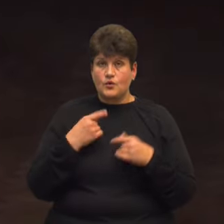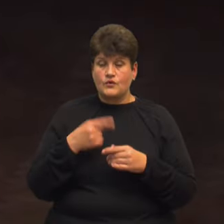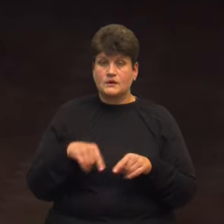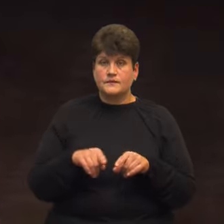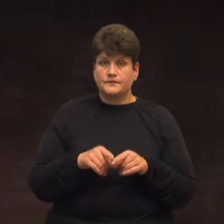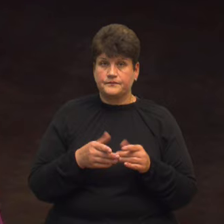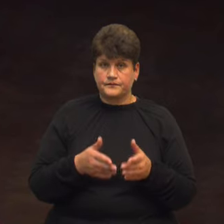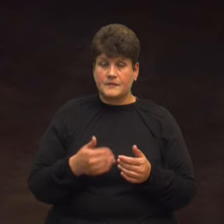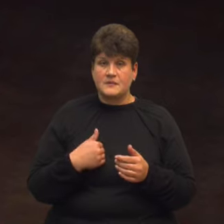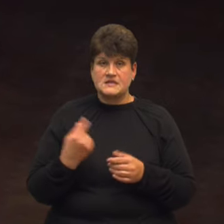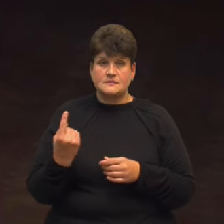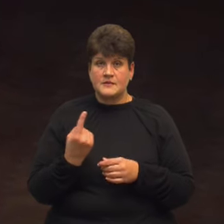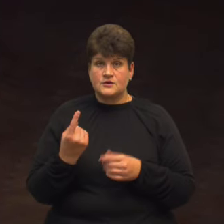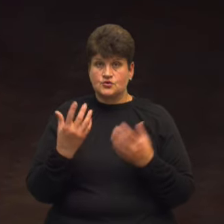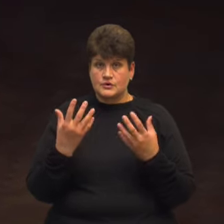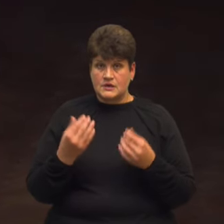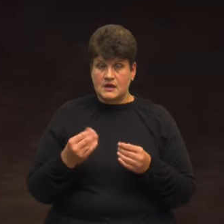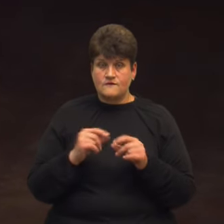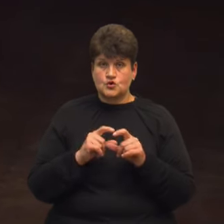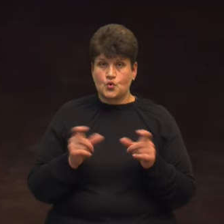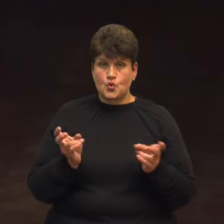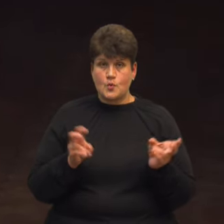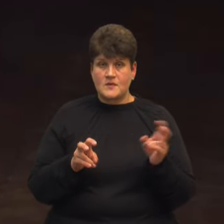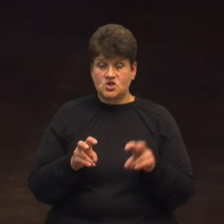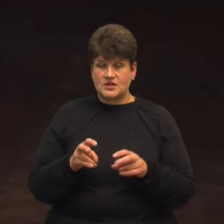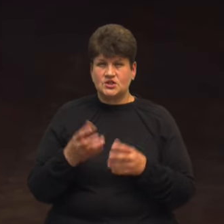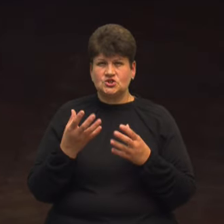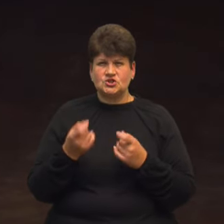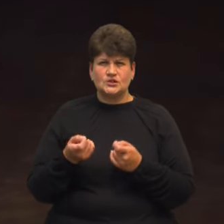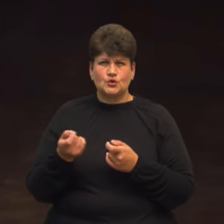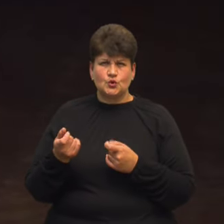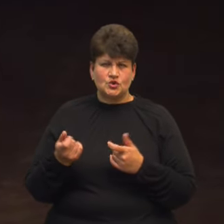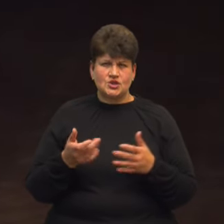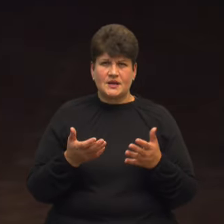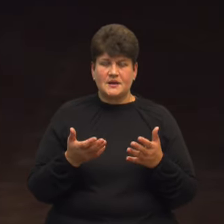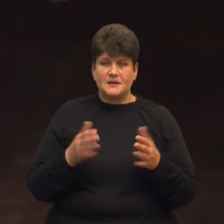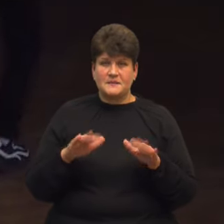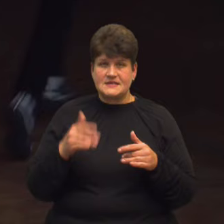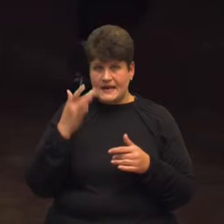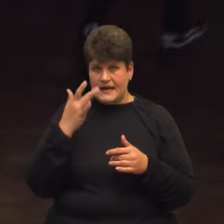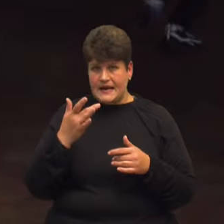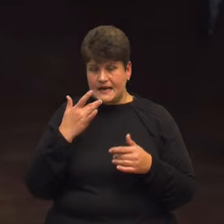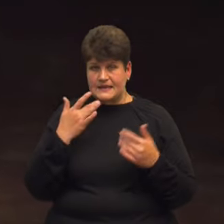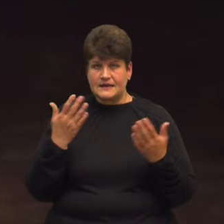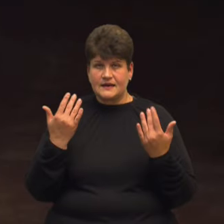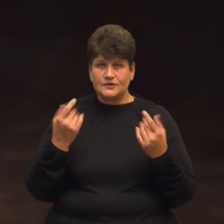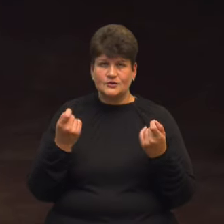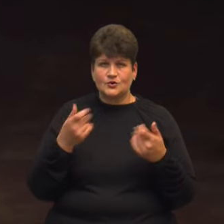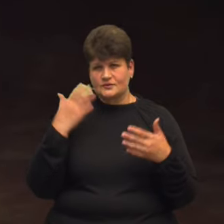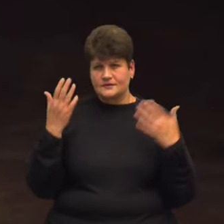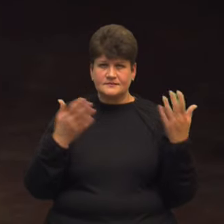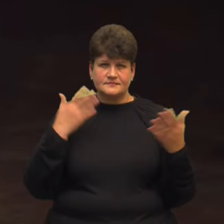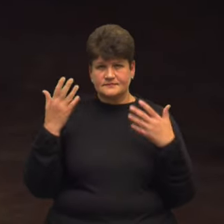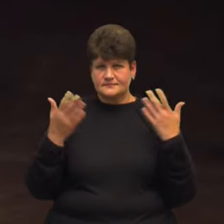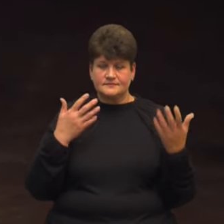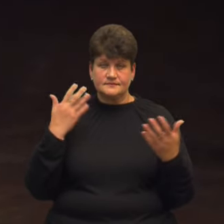з першого дня в школу прийшли і ми трошки ще такі після літніх канікул Трошки розвіяні такі